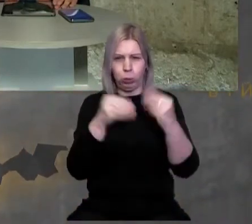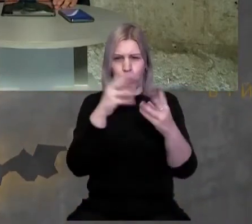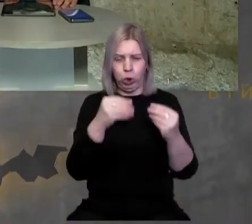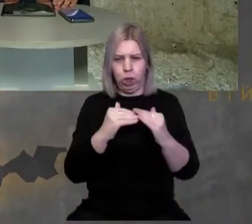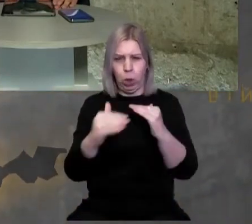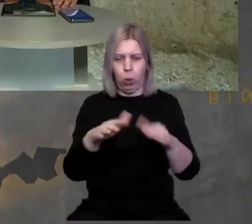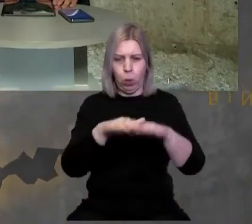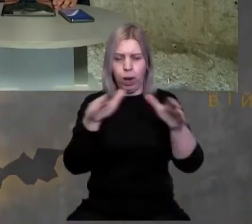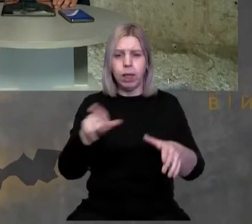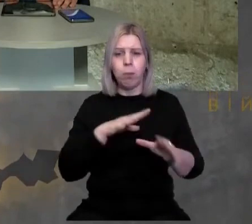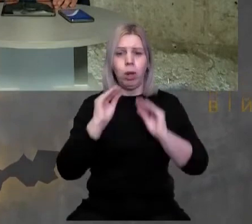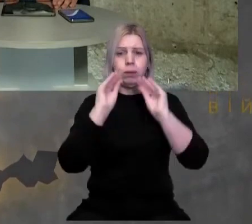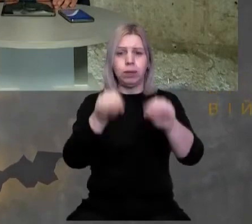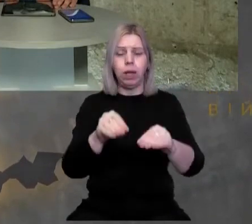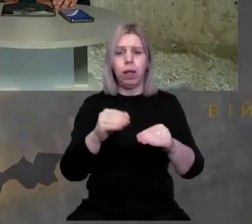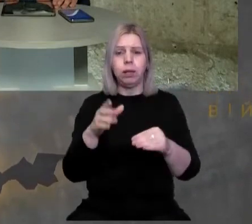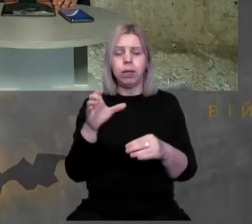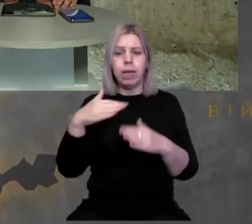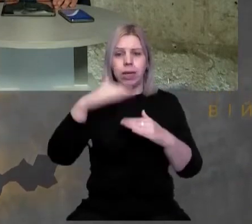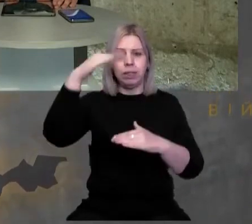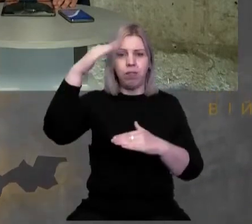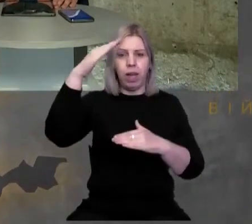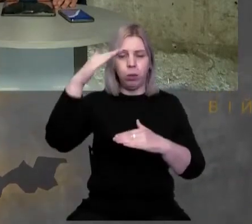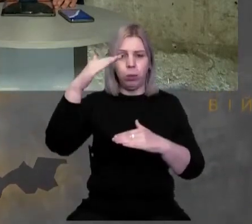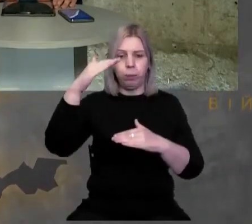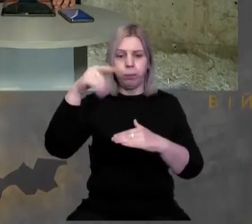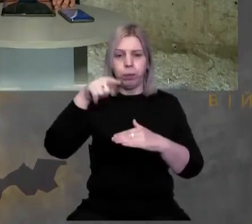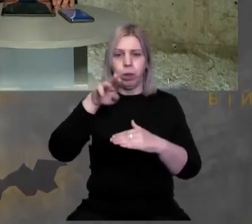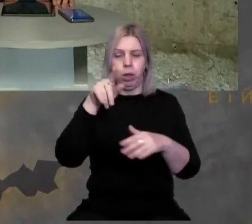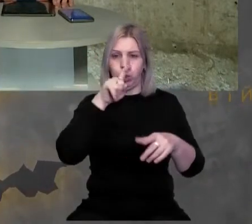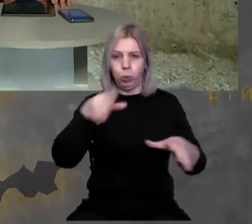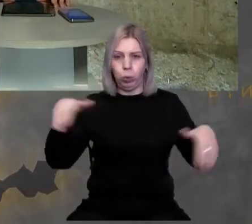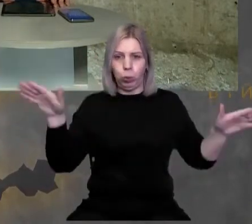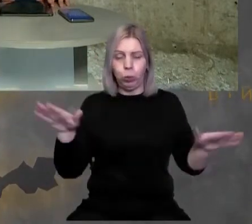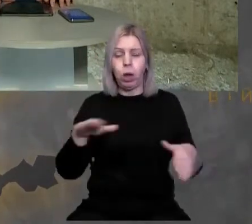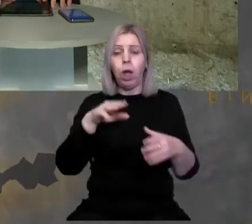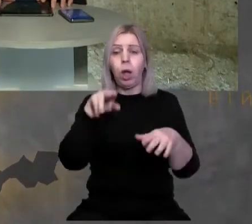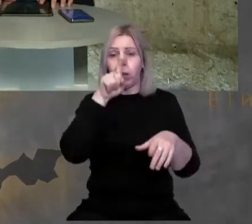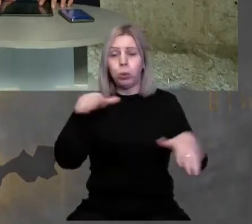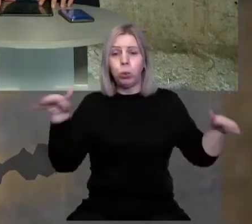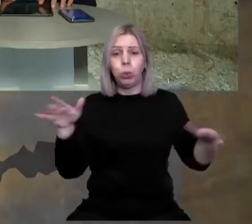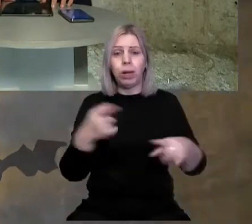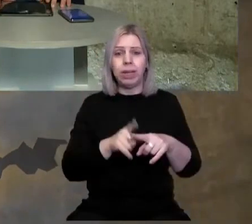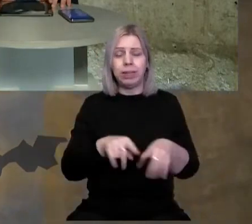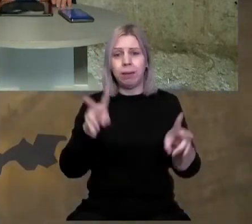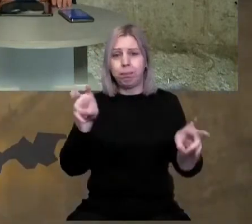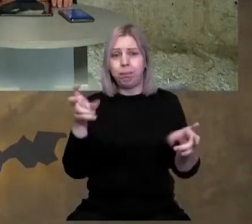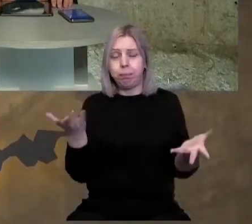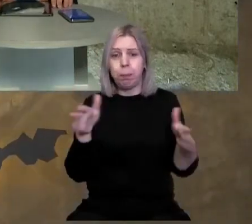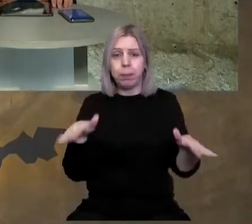курган, і там була встановлена стела і зверху Туру. Взагалі Туру, це тотемний